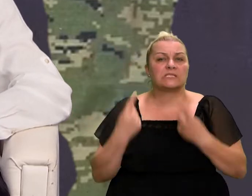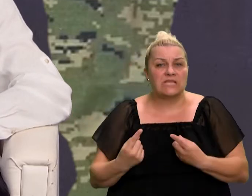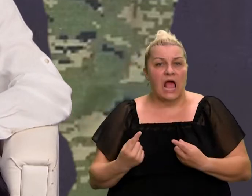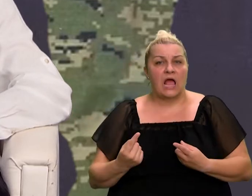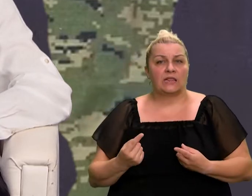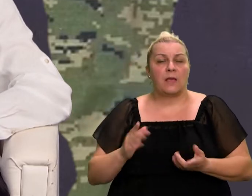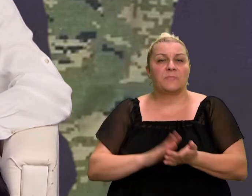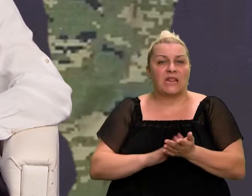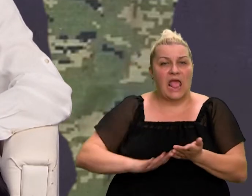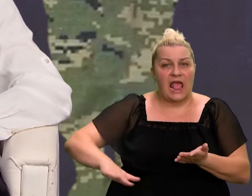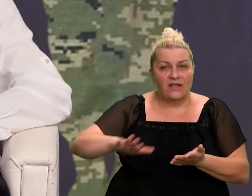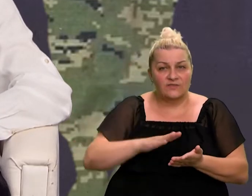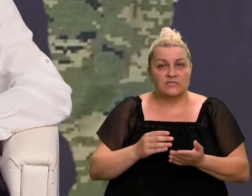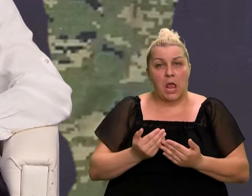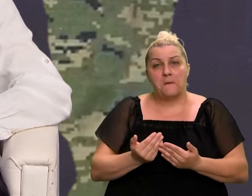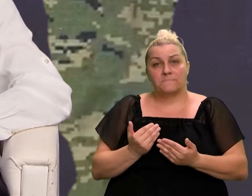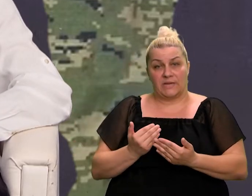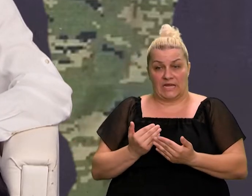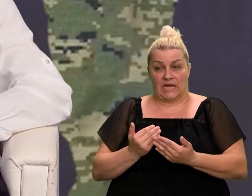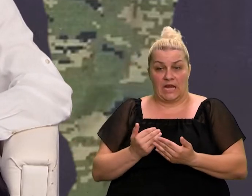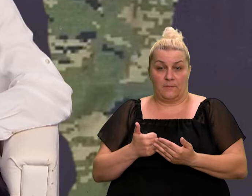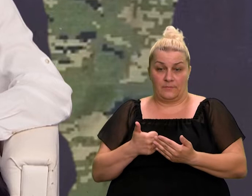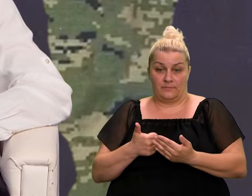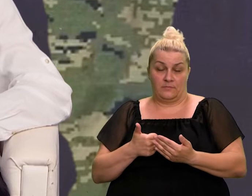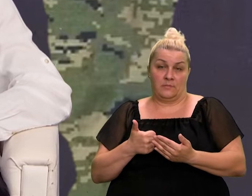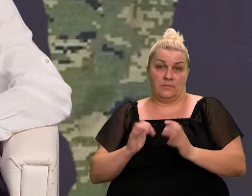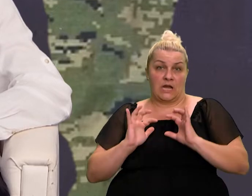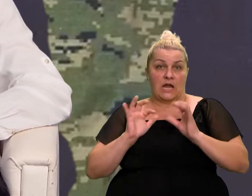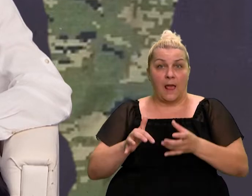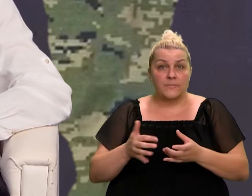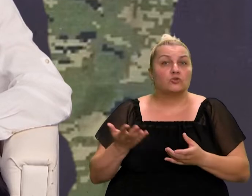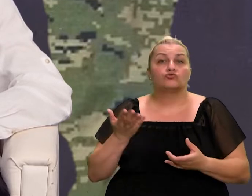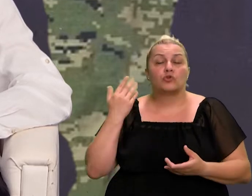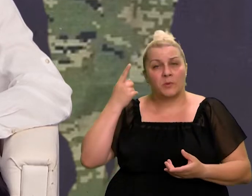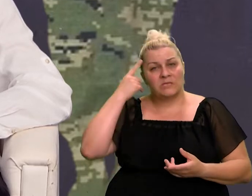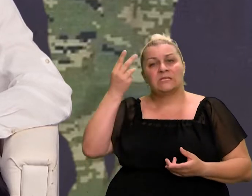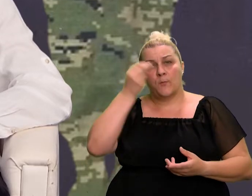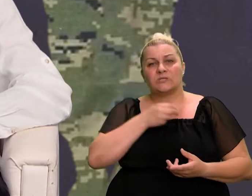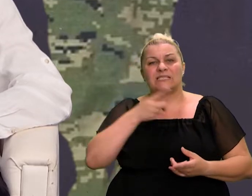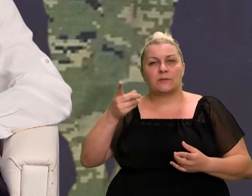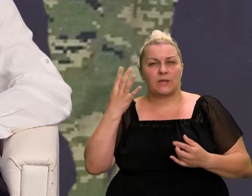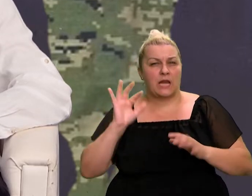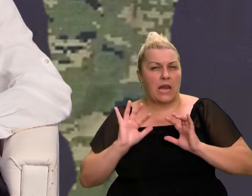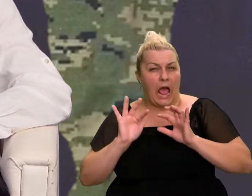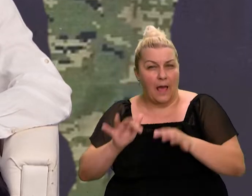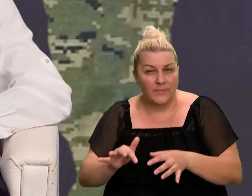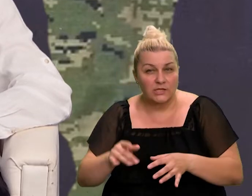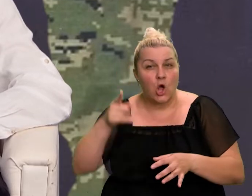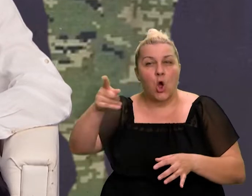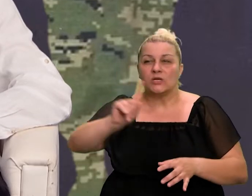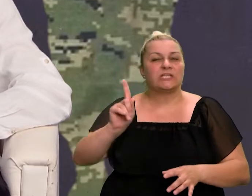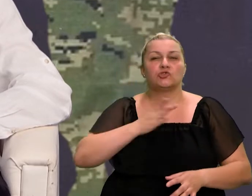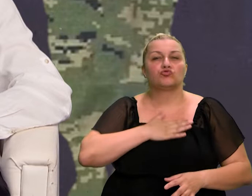događalo uoči same agresije, znamo da Srbima i Pravoslavcima tim agresijima nije baš dobro regao